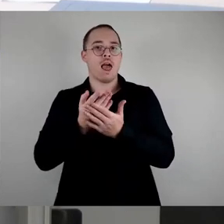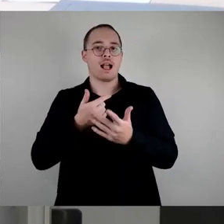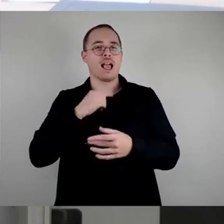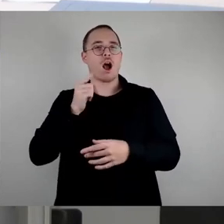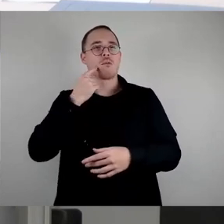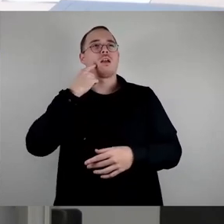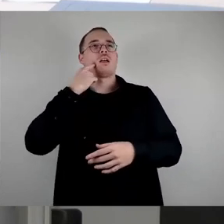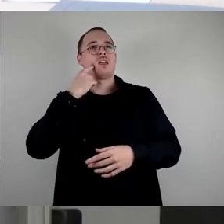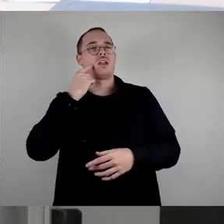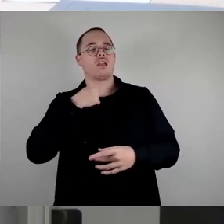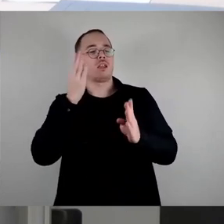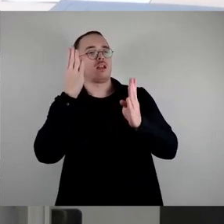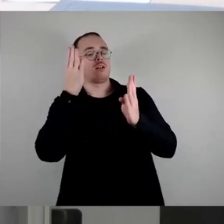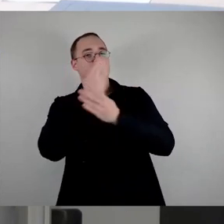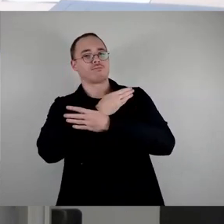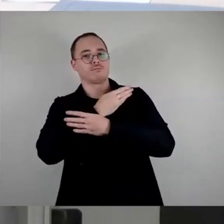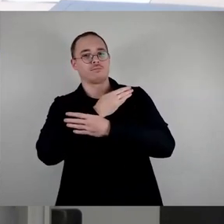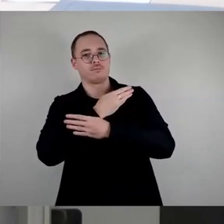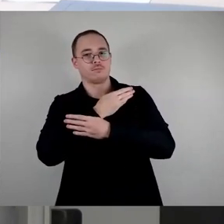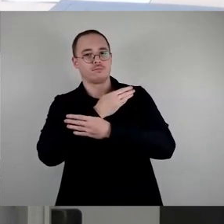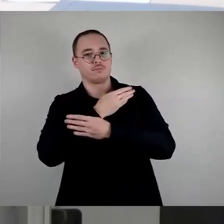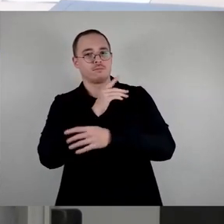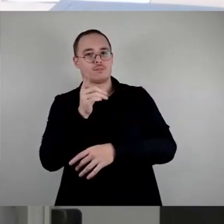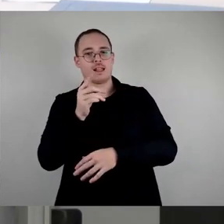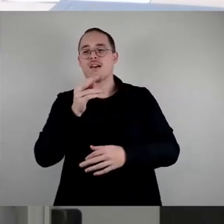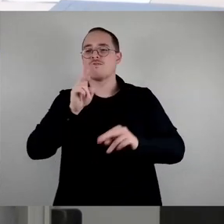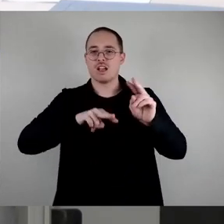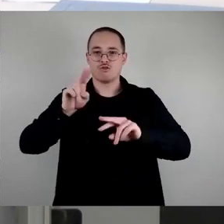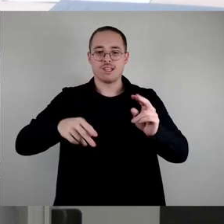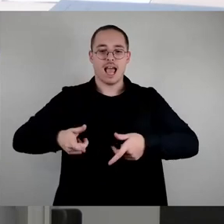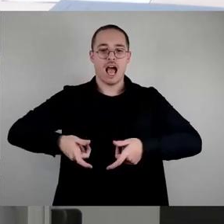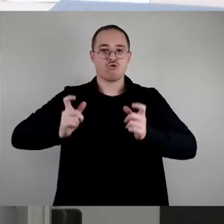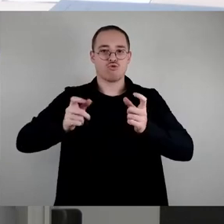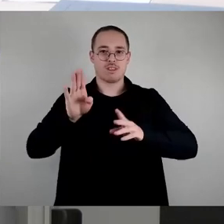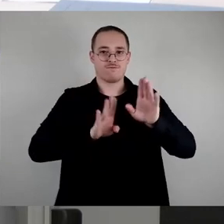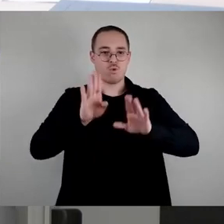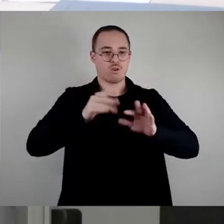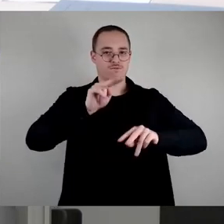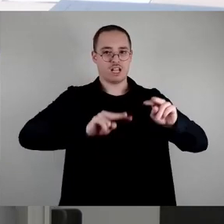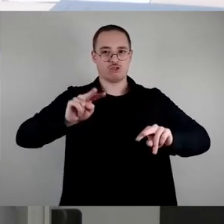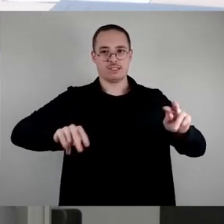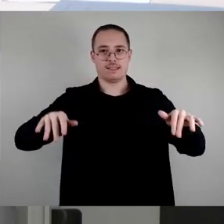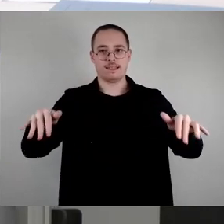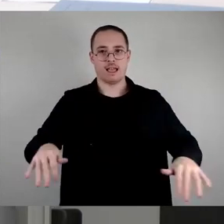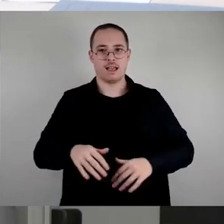Missverständnis gegeben, weil es gab jetzt unterschiedliche Ausschussvoten. und das Ausschussvotum des